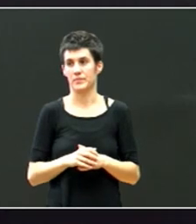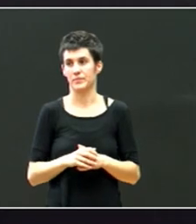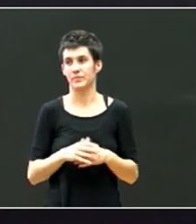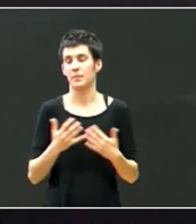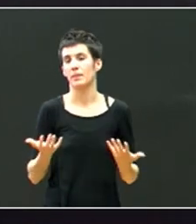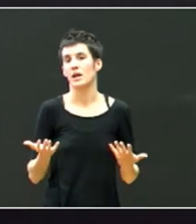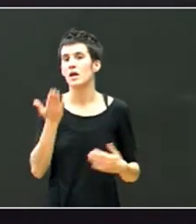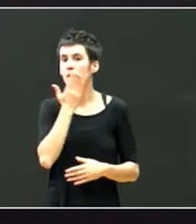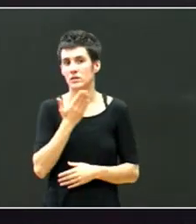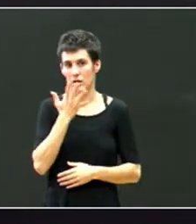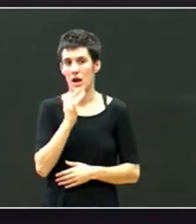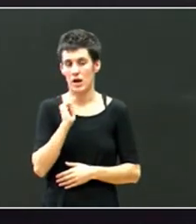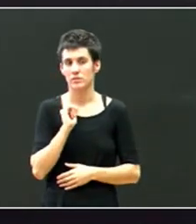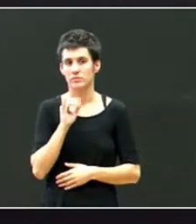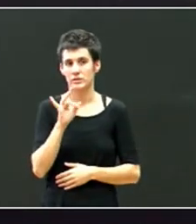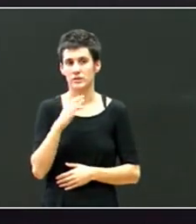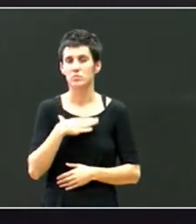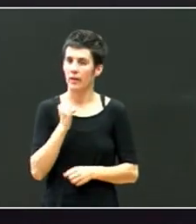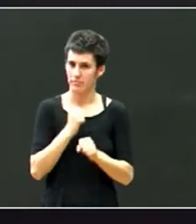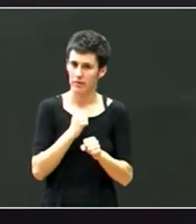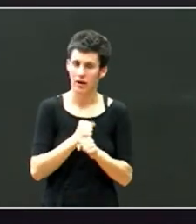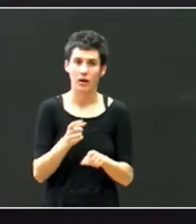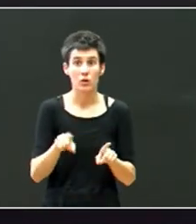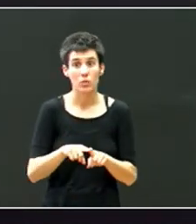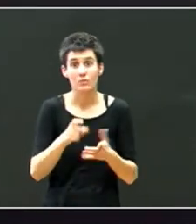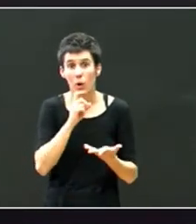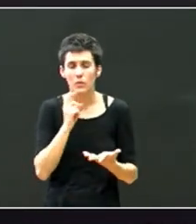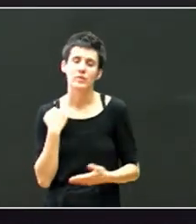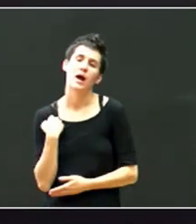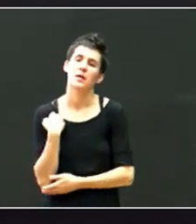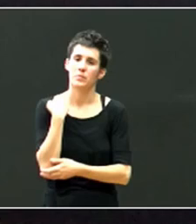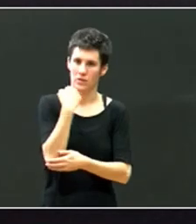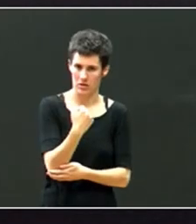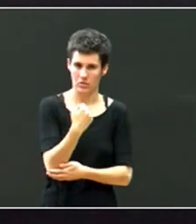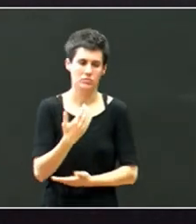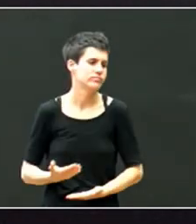Zer egitxia badauko. Apoiatzen, laguntzen,